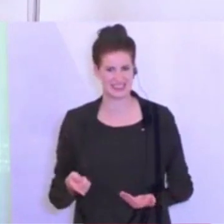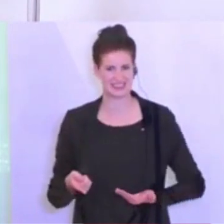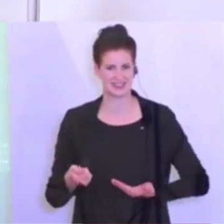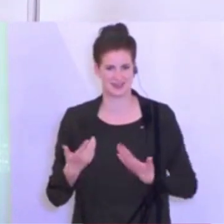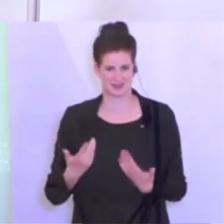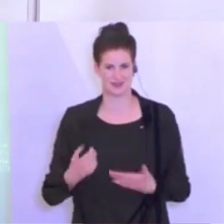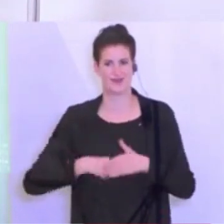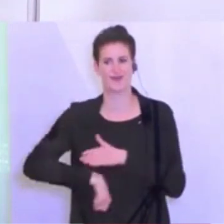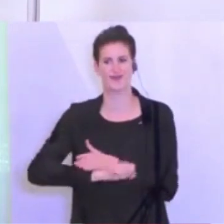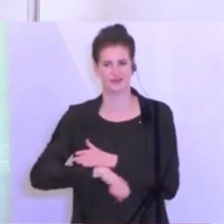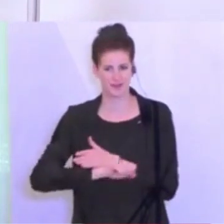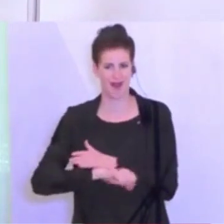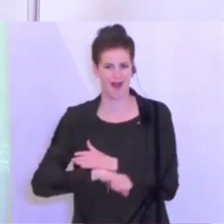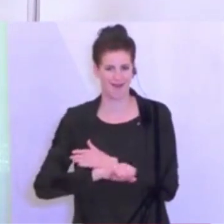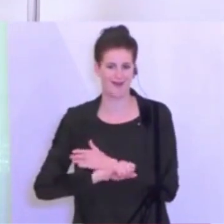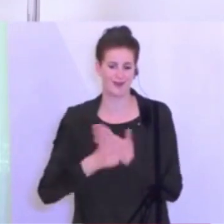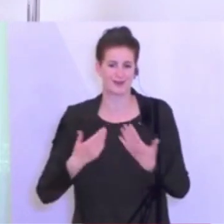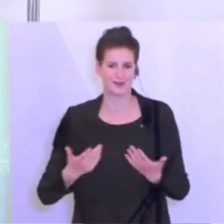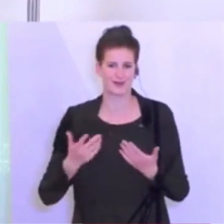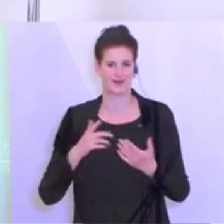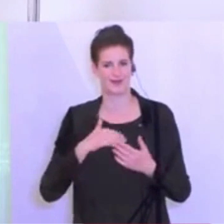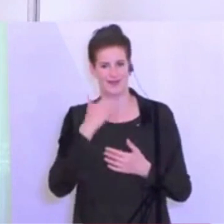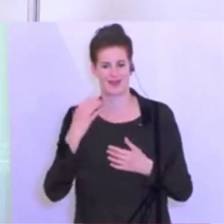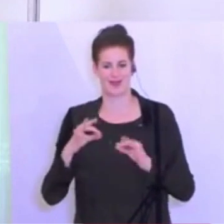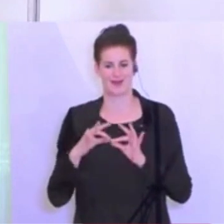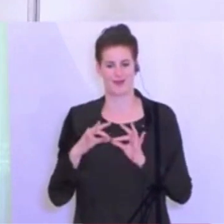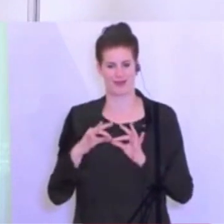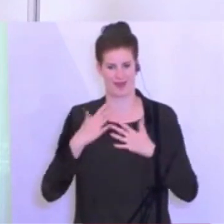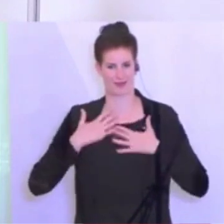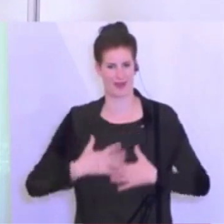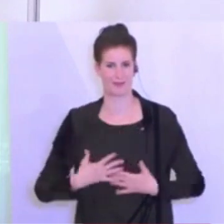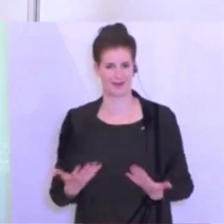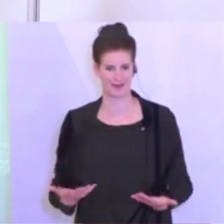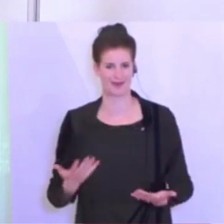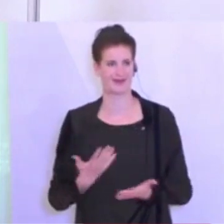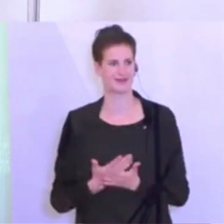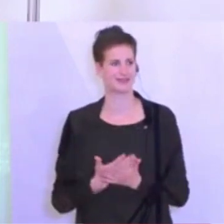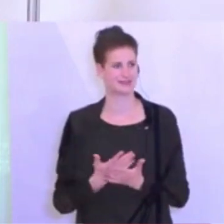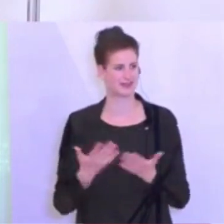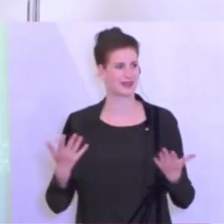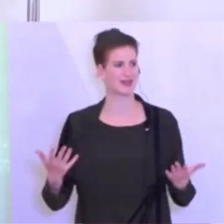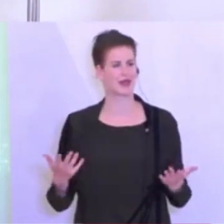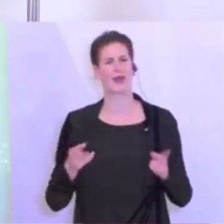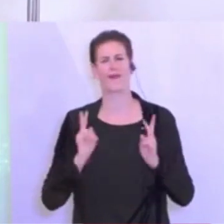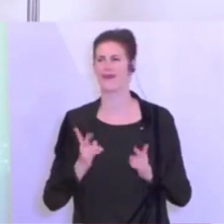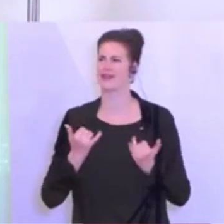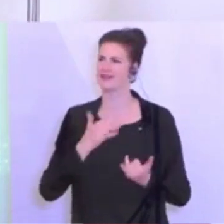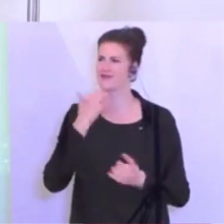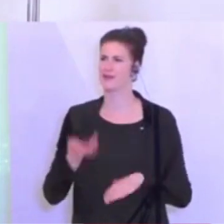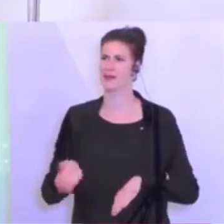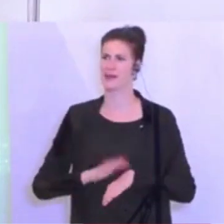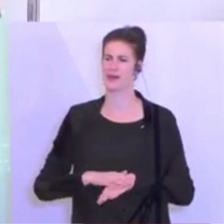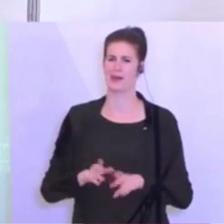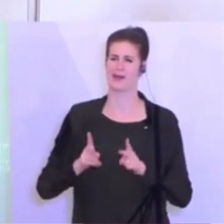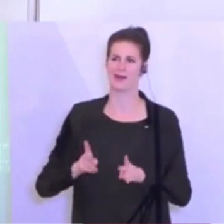entsprechende fußballerische Karrieren zurückblicken können. Und da würde man nur blöde Schmess zu bestimmten Mannschaften einfallen, wenn man ständig mit zwei